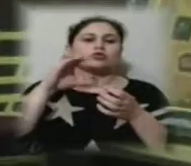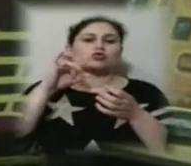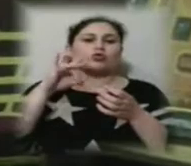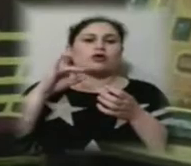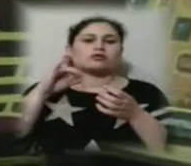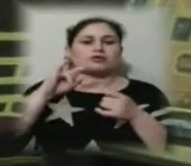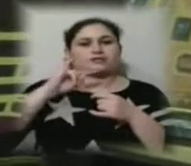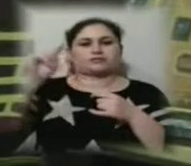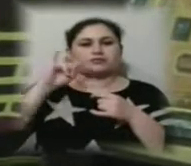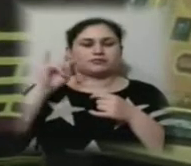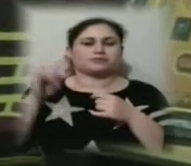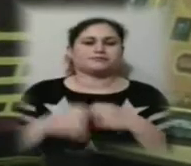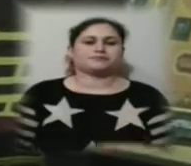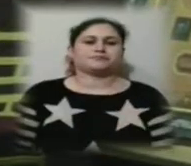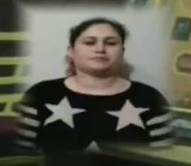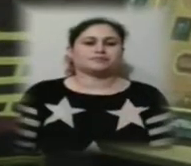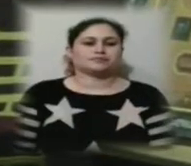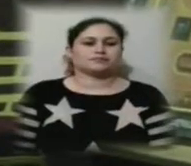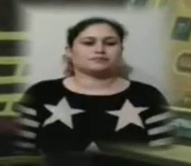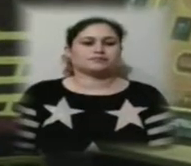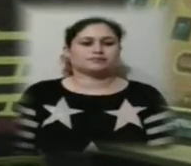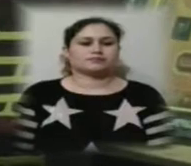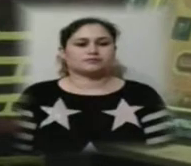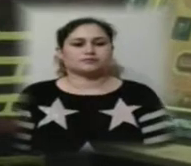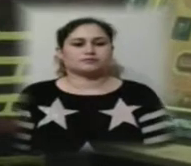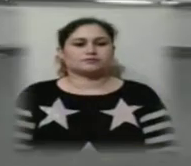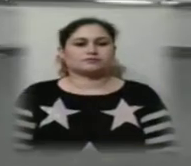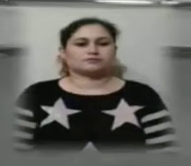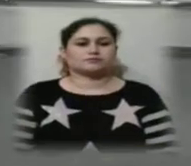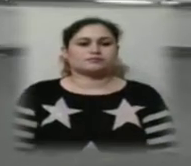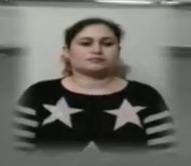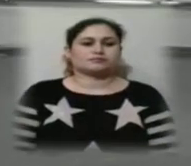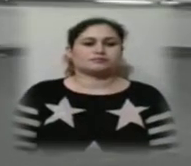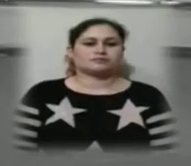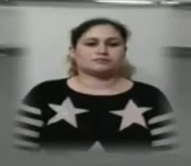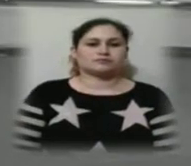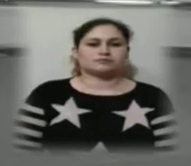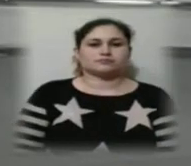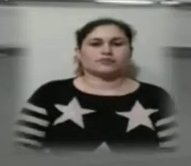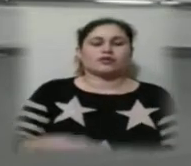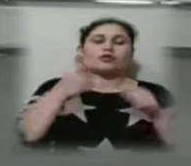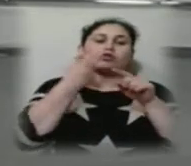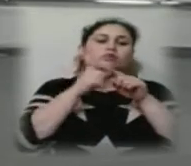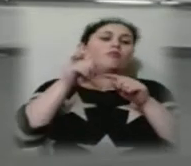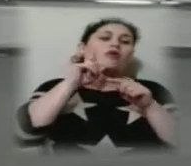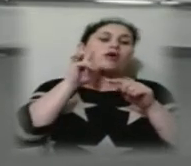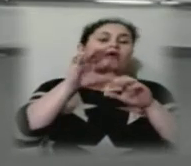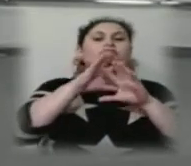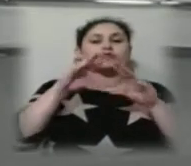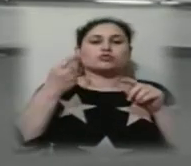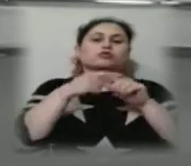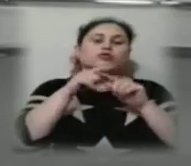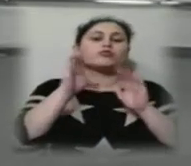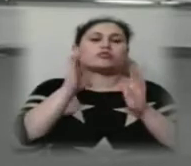Ксенія Сіліна, Григорій Шматко, новини на Суспільному, Херсон. На ці години ми на все. Зараз на вас чекає прогноз